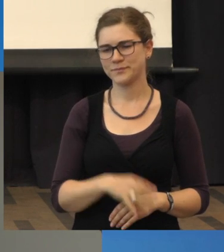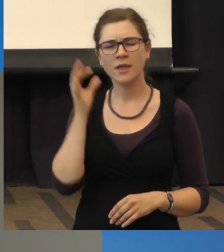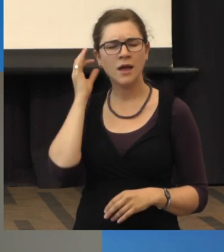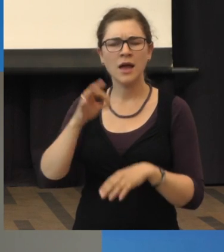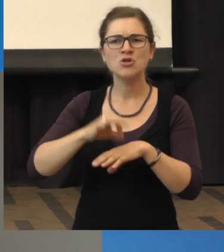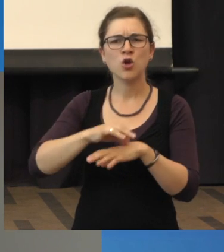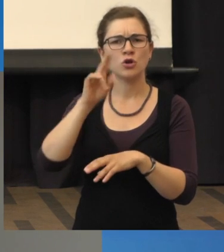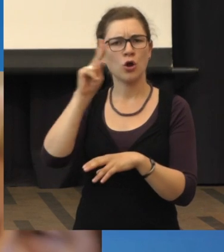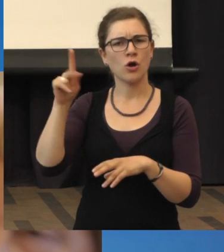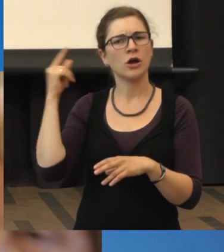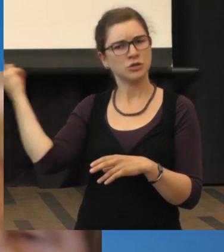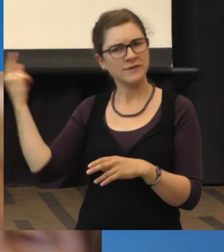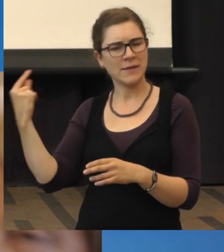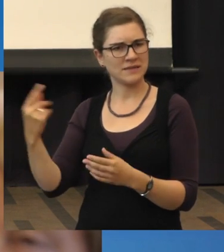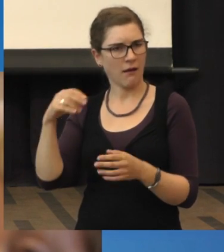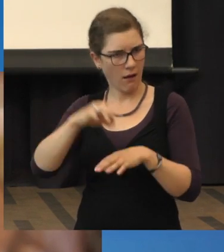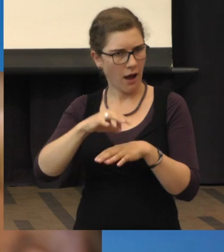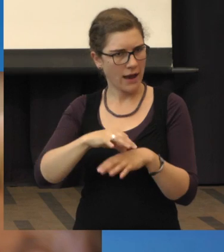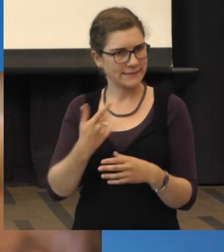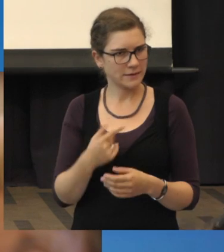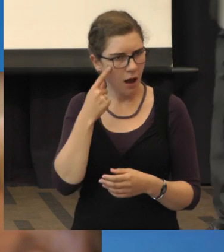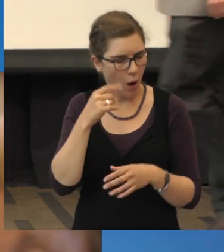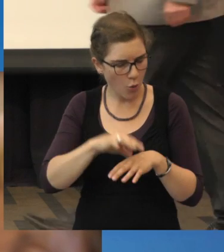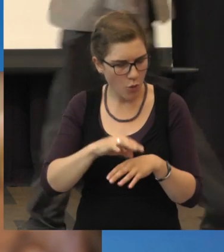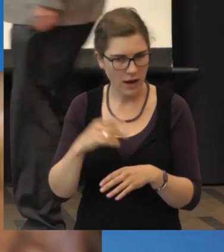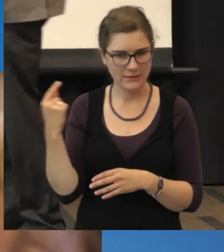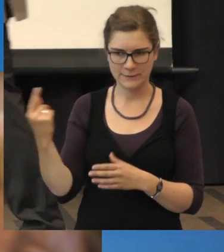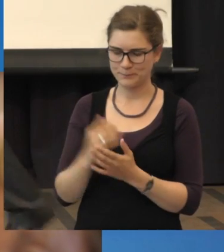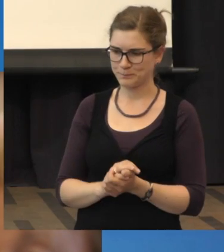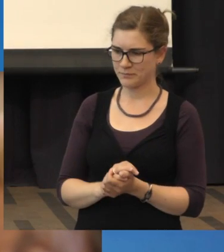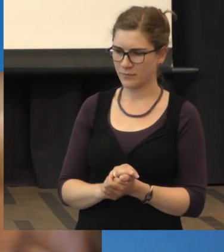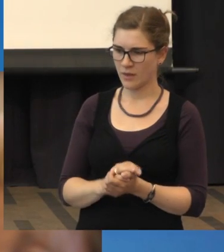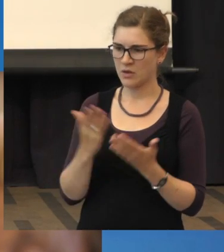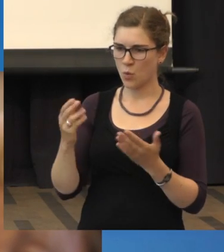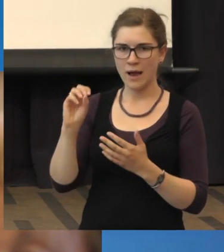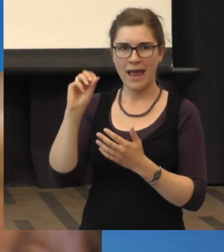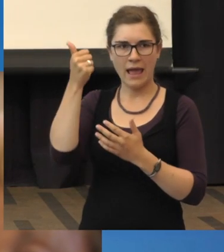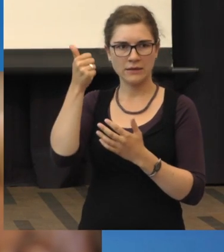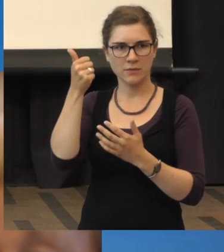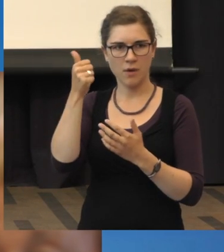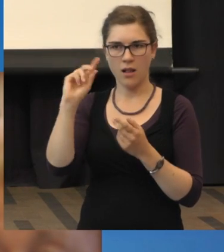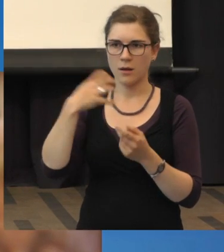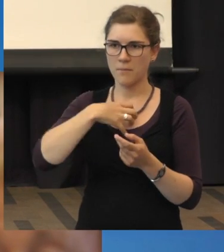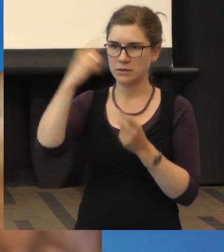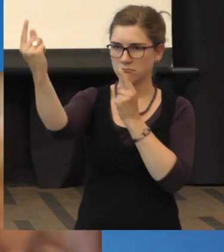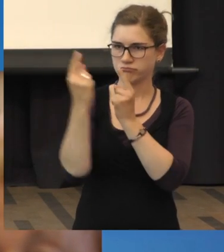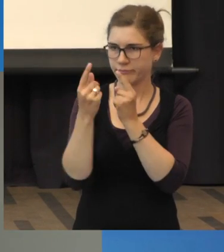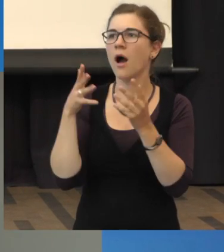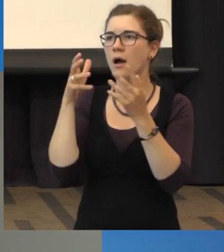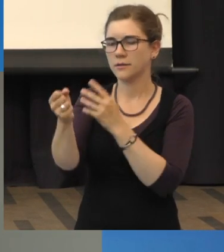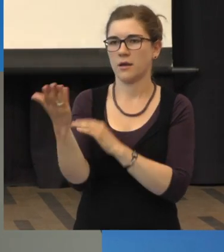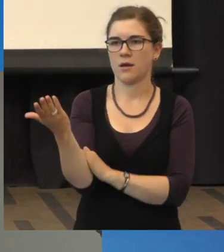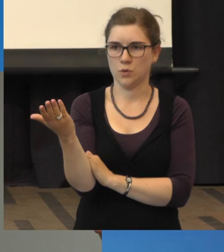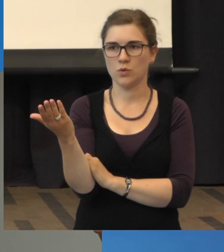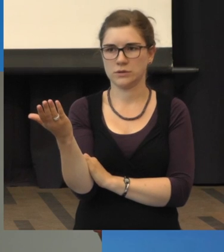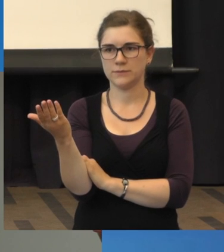niedergelassener Augenarzt sind der Erste, der sowas diagnostiziert, außer dem Patienten, der zu Ihnen